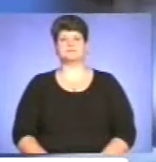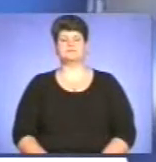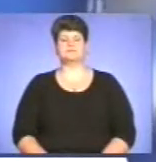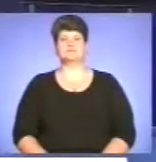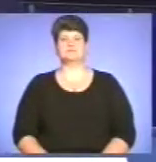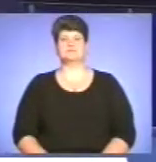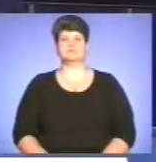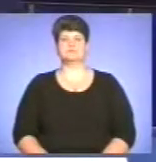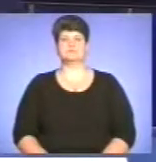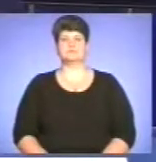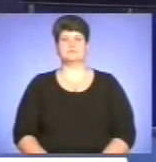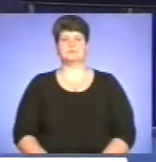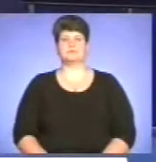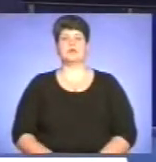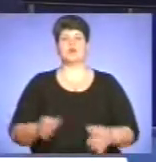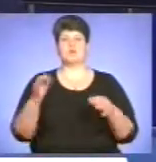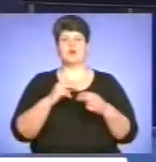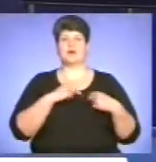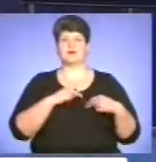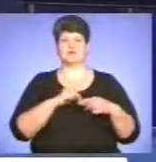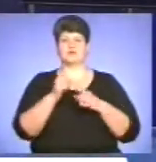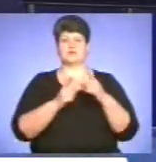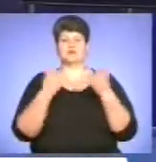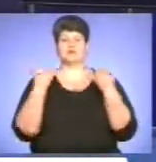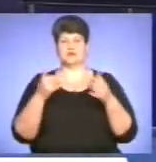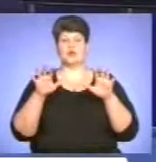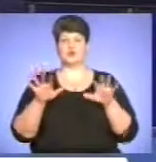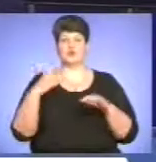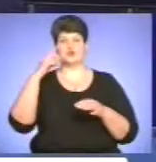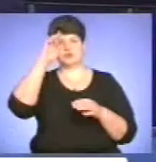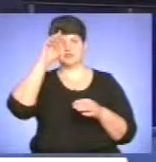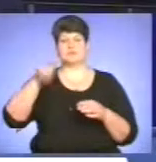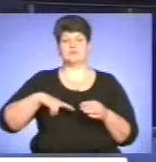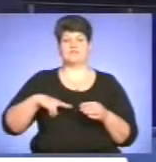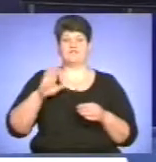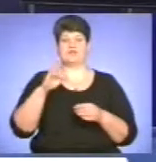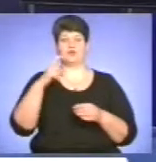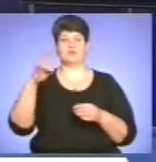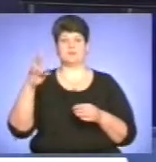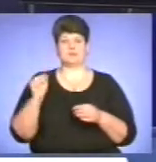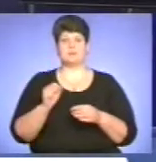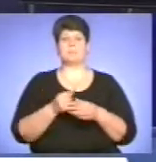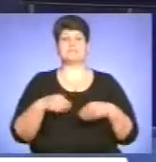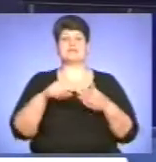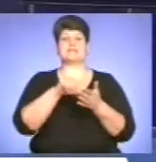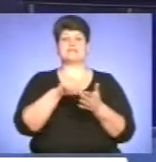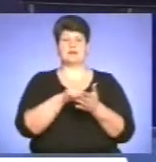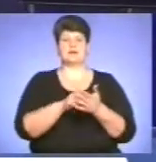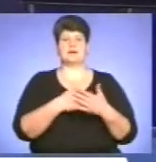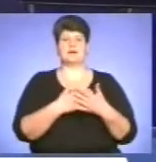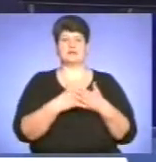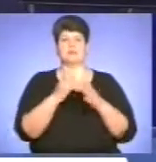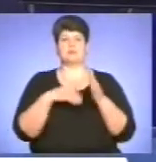І про кадрові зміни. Сьогодні голова обласної державної адміністрації Лантин Хоптян представив активу під